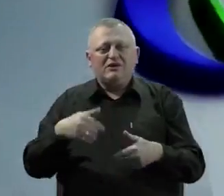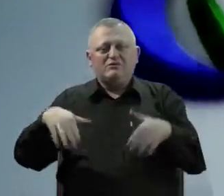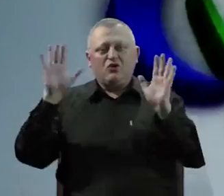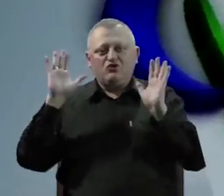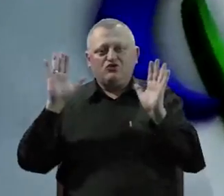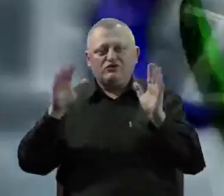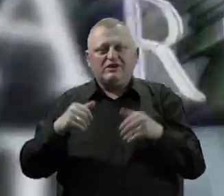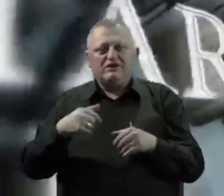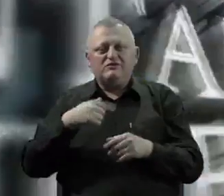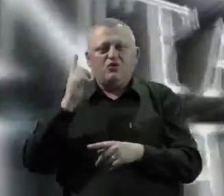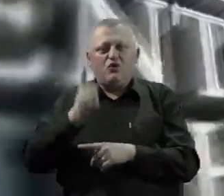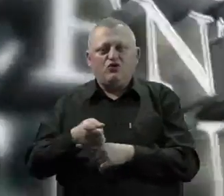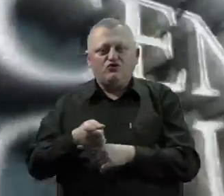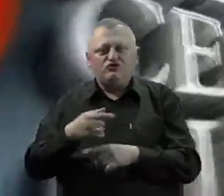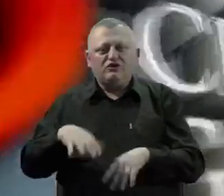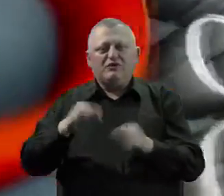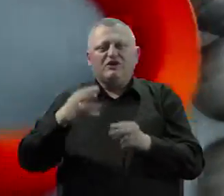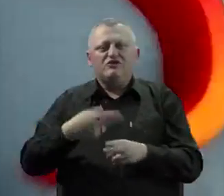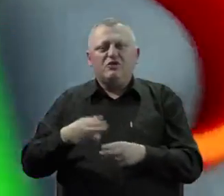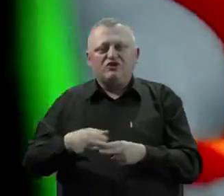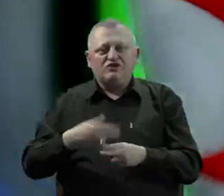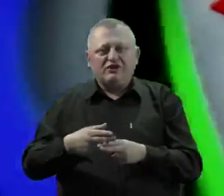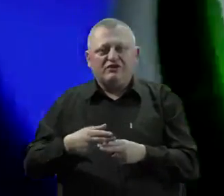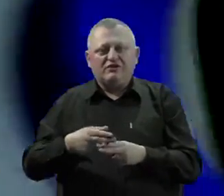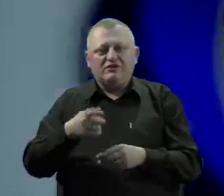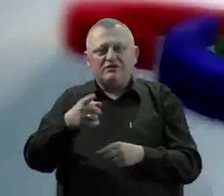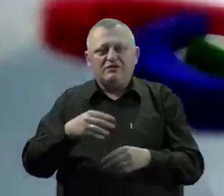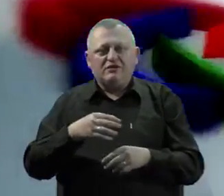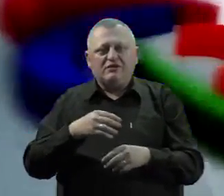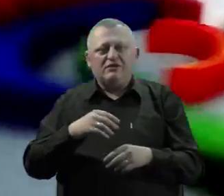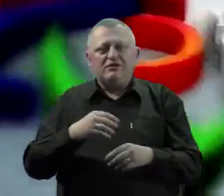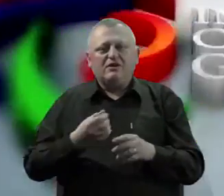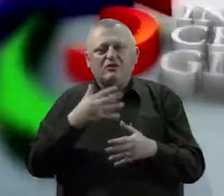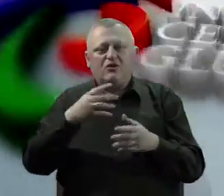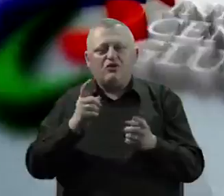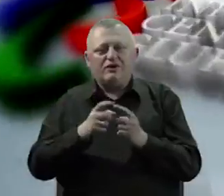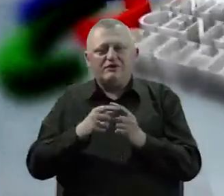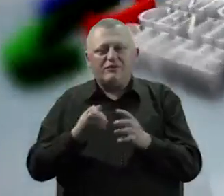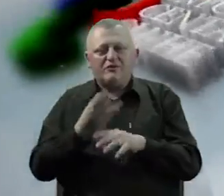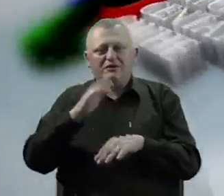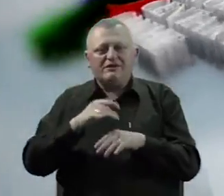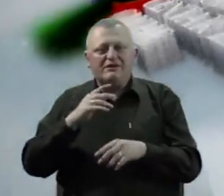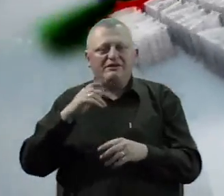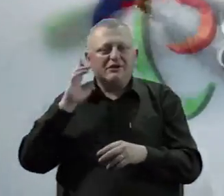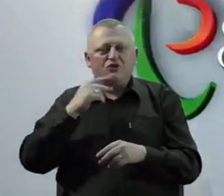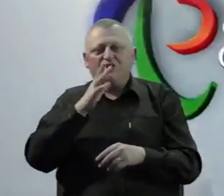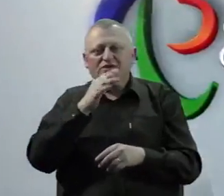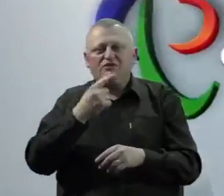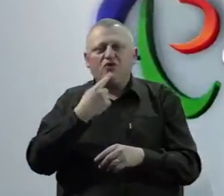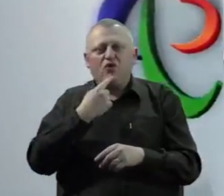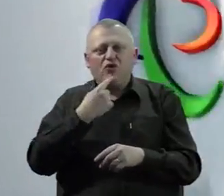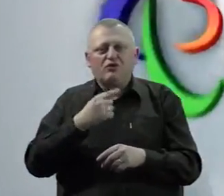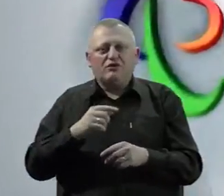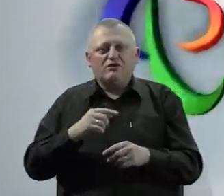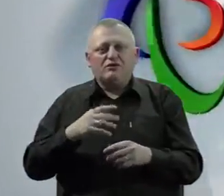odustali, odlučili smo da nađemo rješenje i kontaktirali smo informativni centar za gluhe Sarajevo, koji su